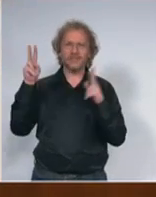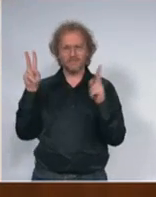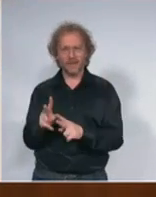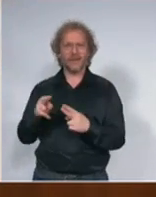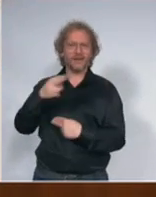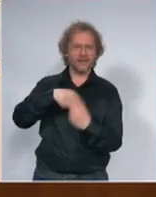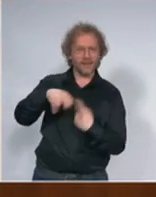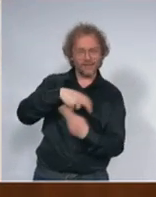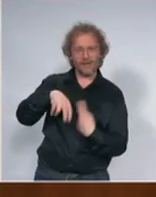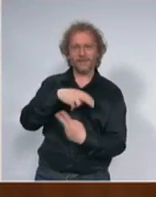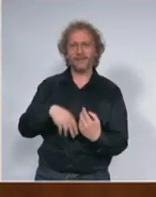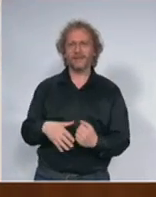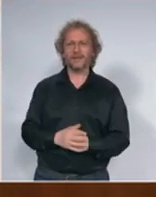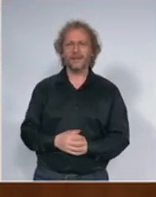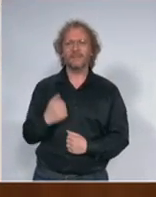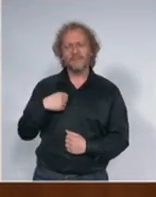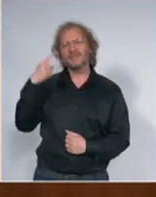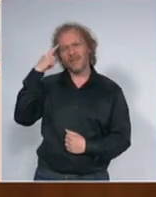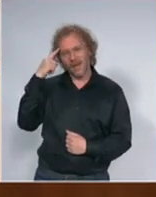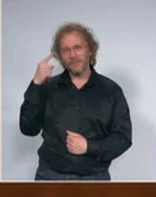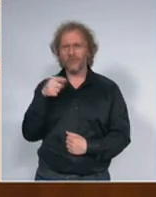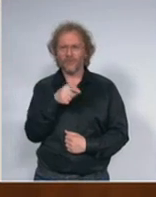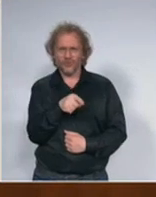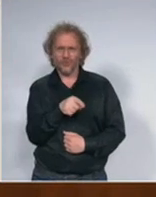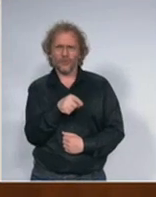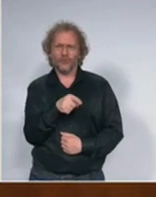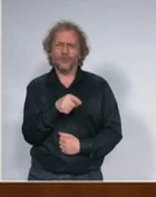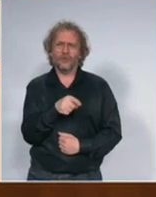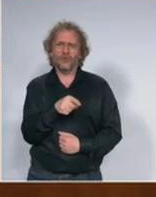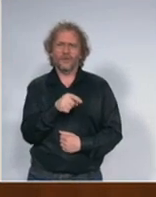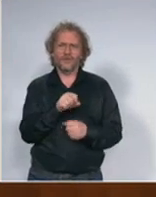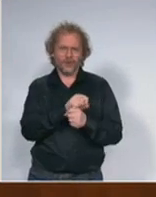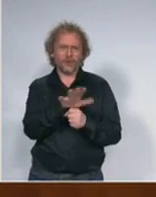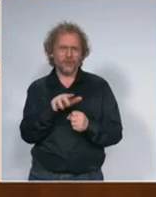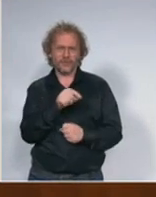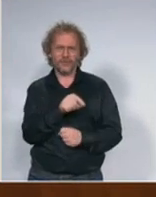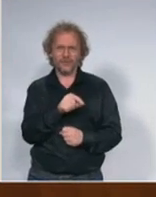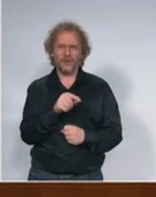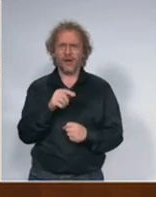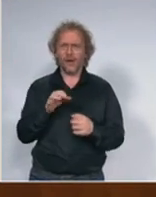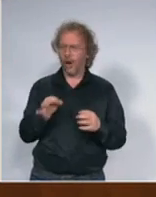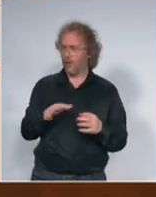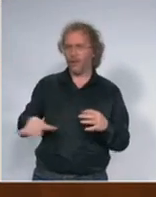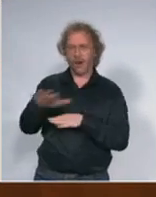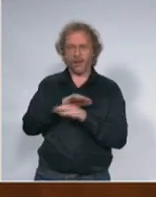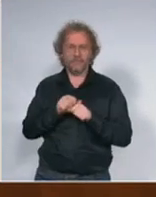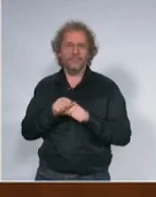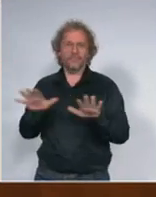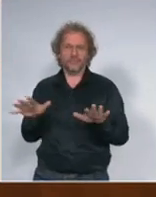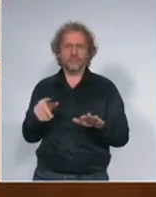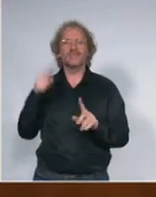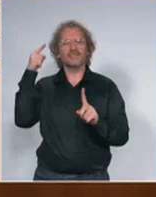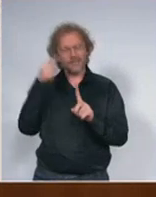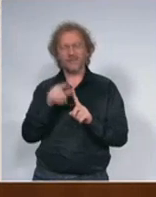da znamo da je tu virus znamo da imamo lokalnu transmisiju suština je da sprečavamo dalje širenje infekcije